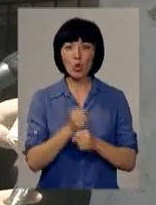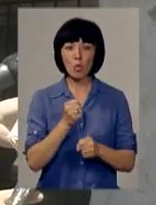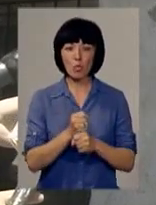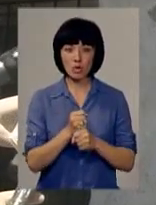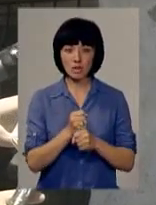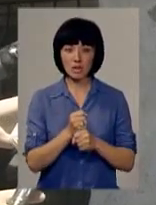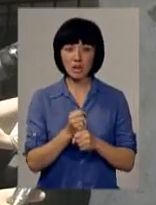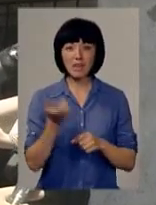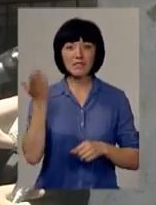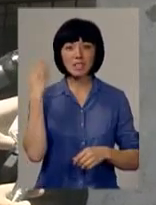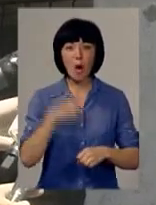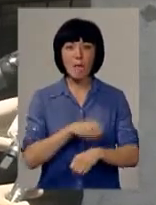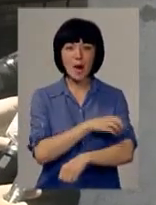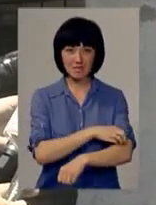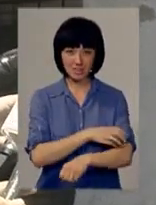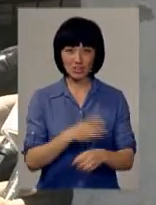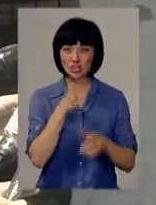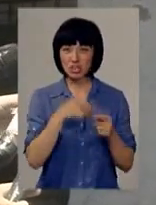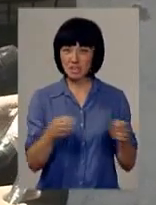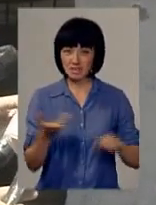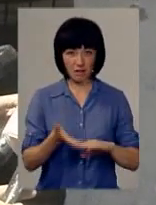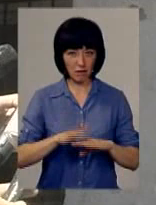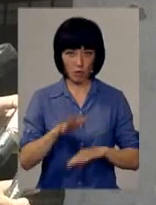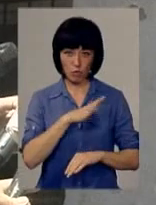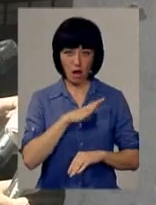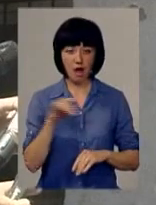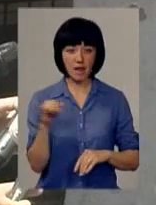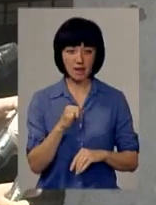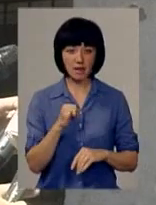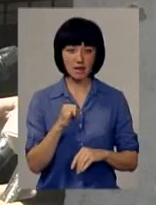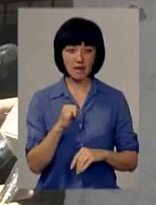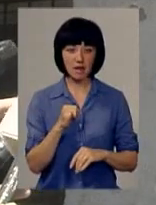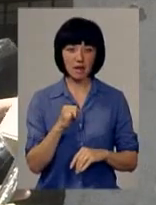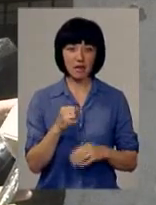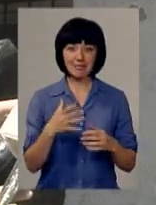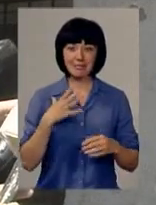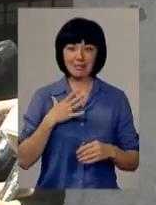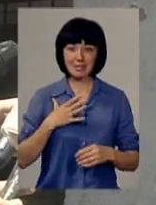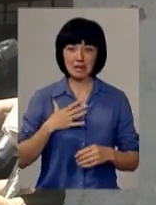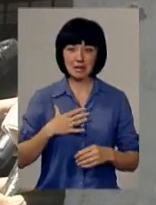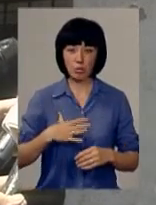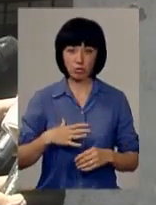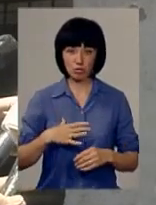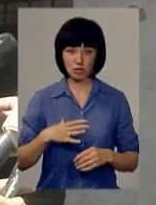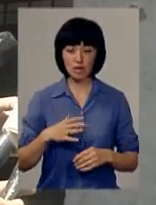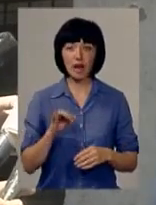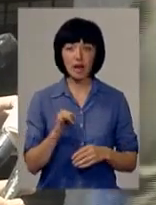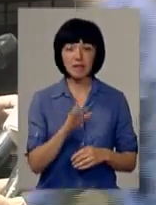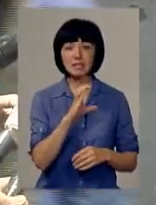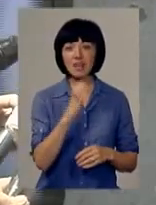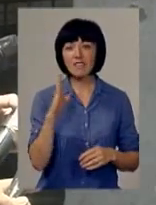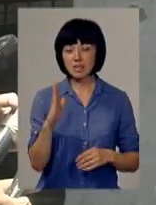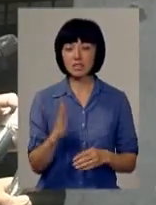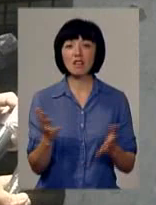в ті компартійні часи була досить здодна і, скажімо, напружена. І Сергій Васильович завжди знаходив